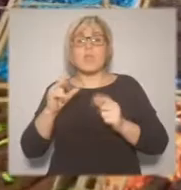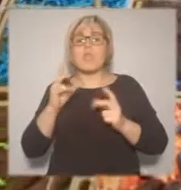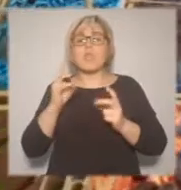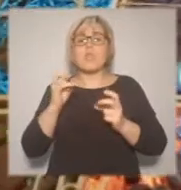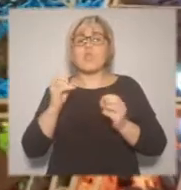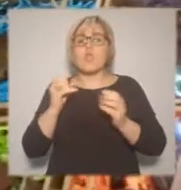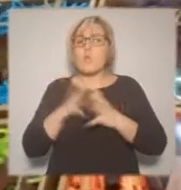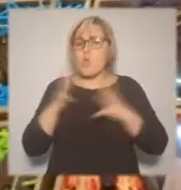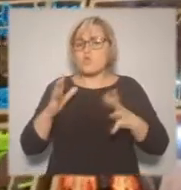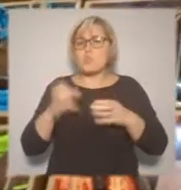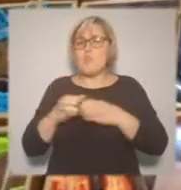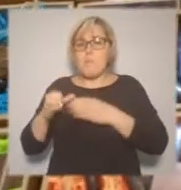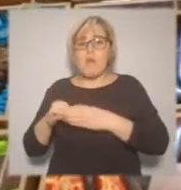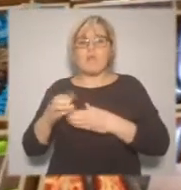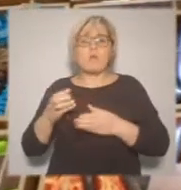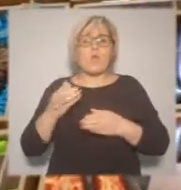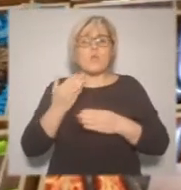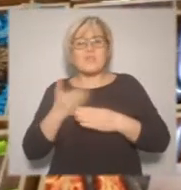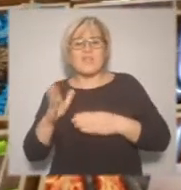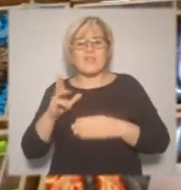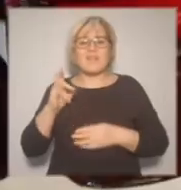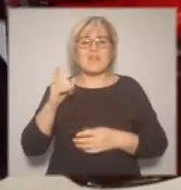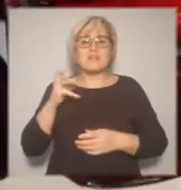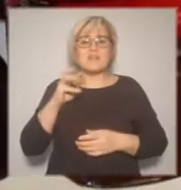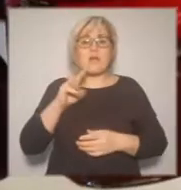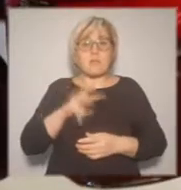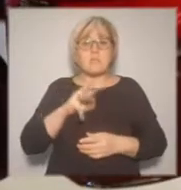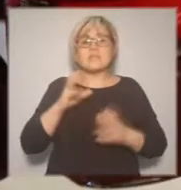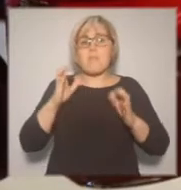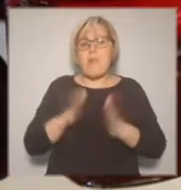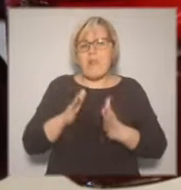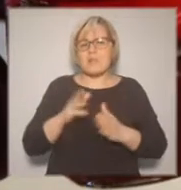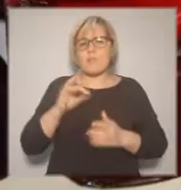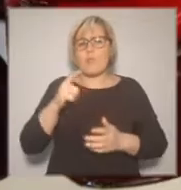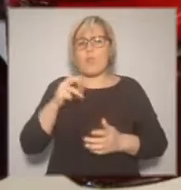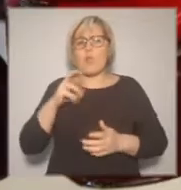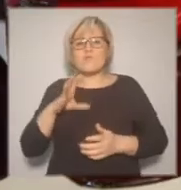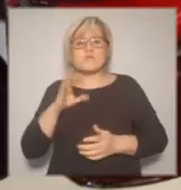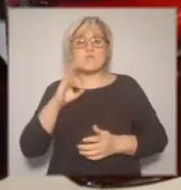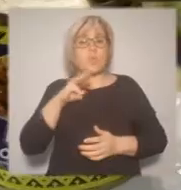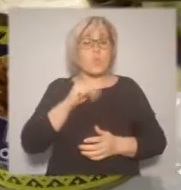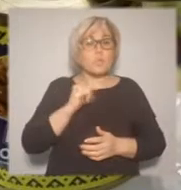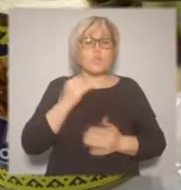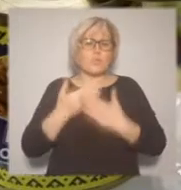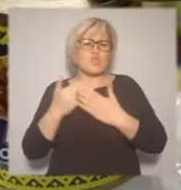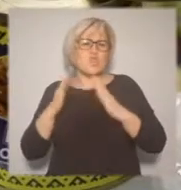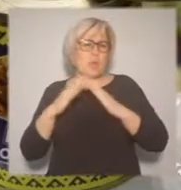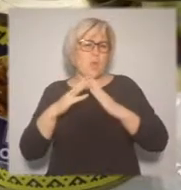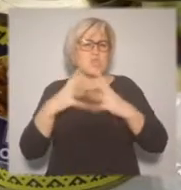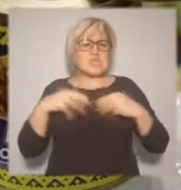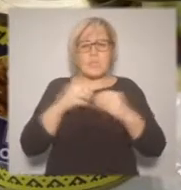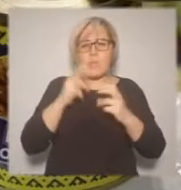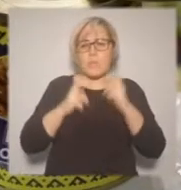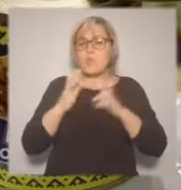поодиночке, а вместе. Особенно небольшим компаниям, отдельным крестьянам с маленьким поголовьем скота или почти домашним